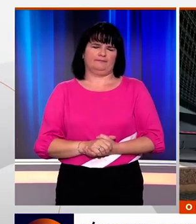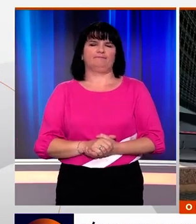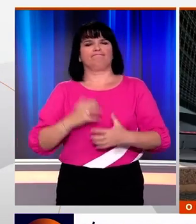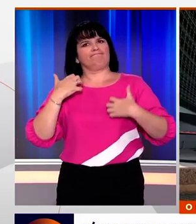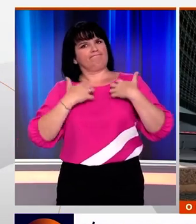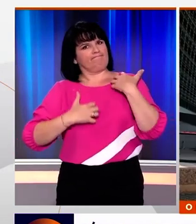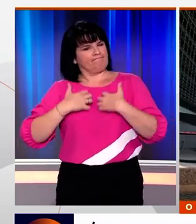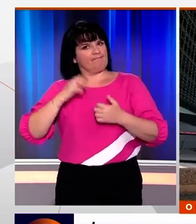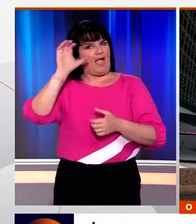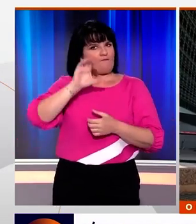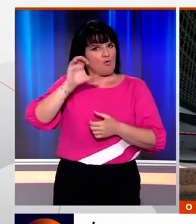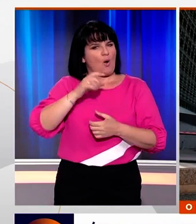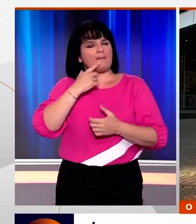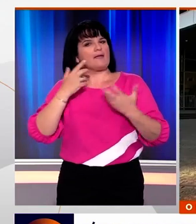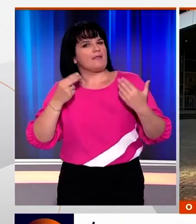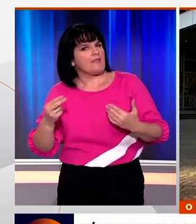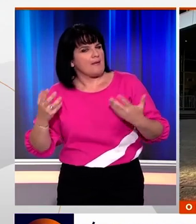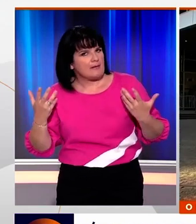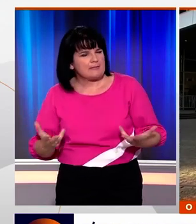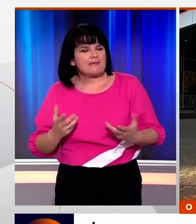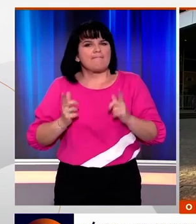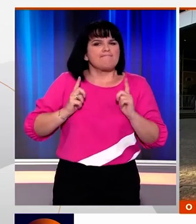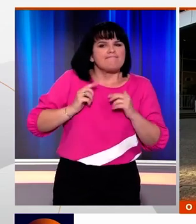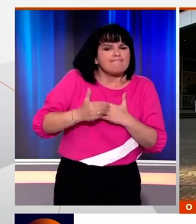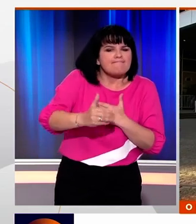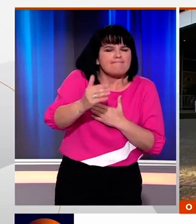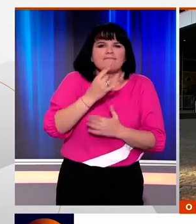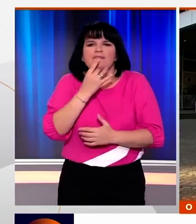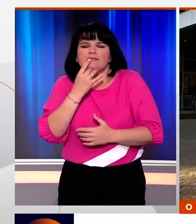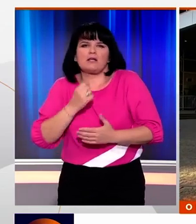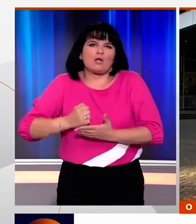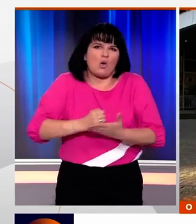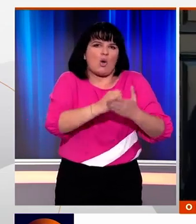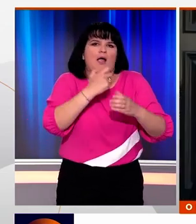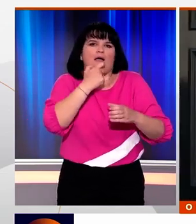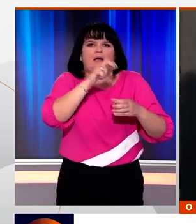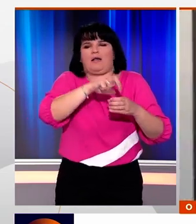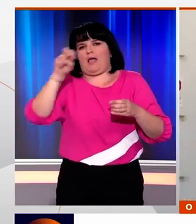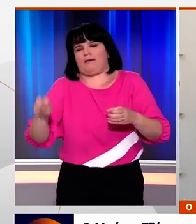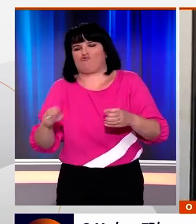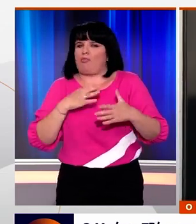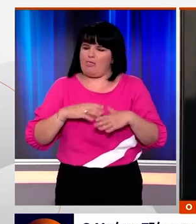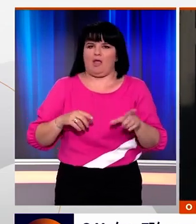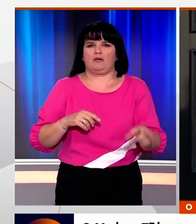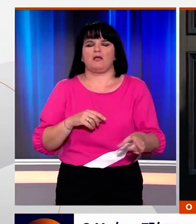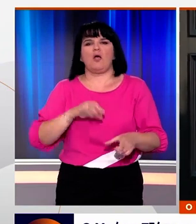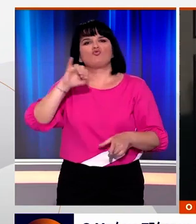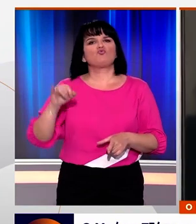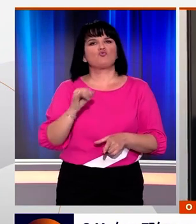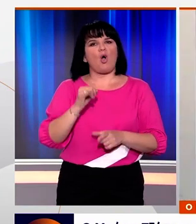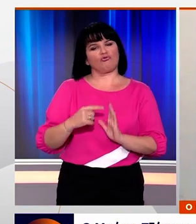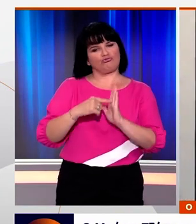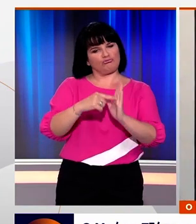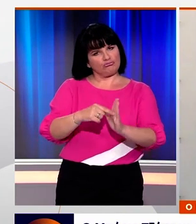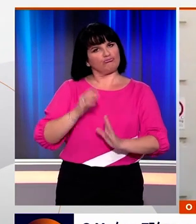Ανήσυχοι είναι και οι Ευρωπαίοι ηγέτες οι οποίοι δεν ξέρουν τι να περιμένουν από τον σκληρό υποστηρικτή του Brexit. Ο Μπόρις Τζόνσον αναμένεται να